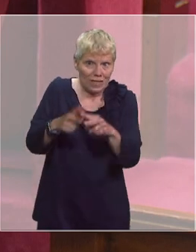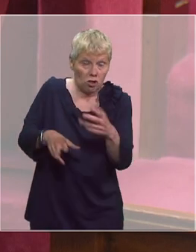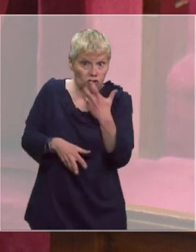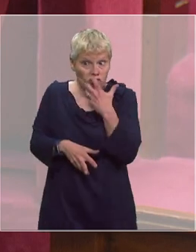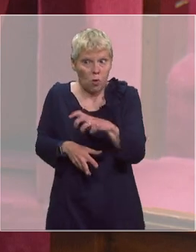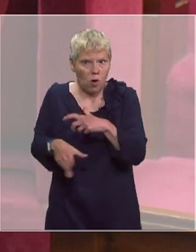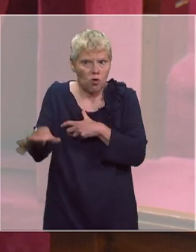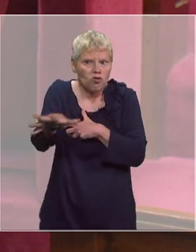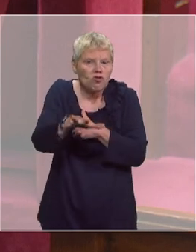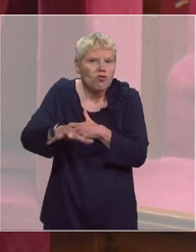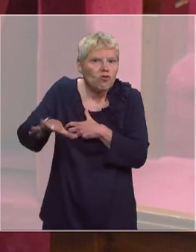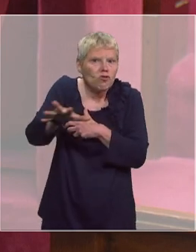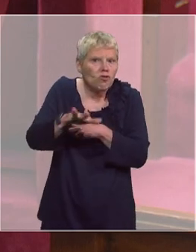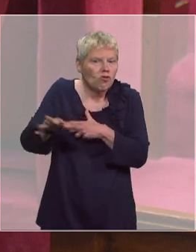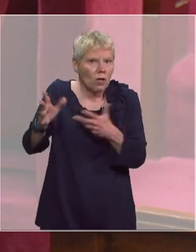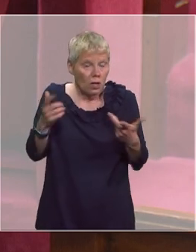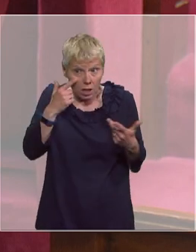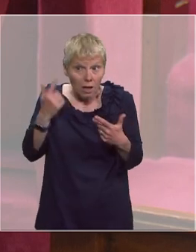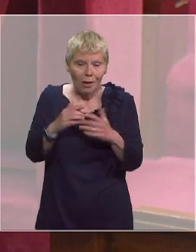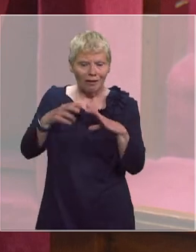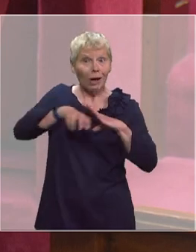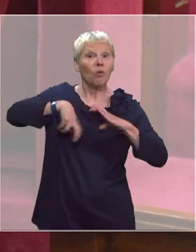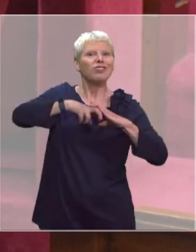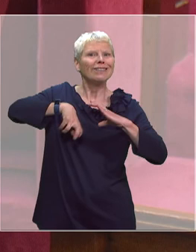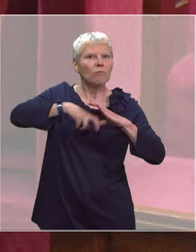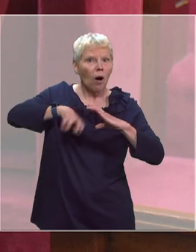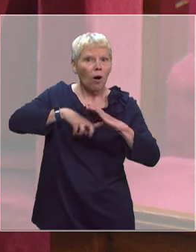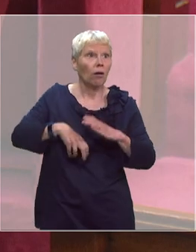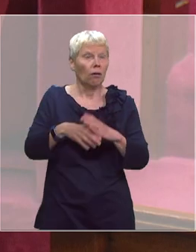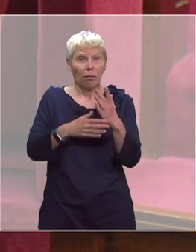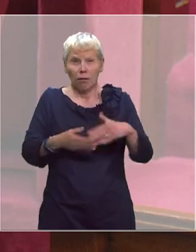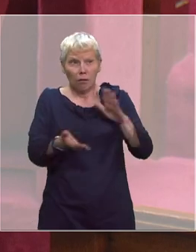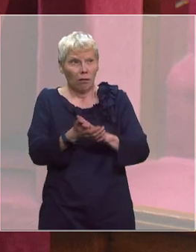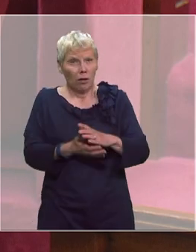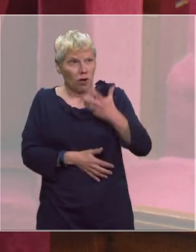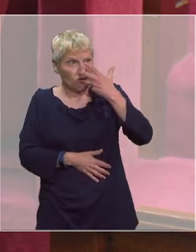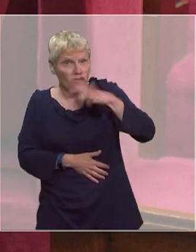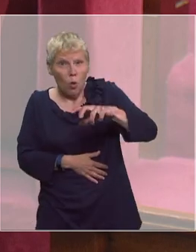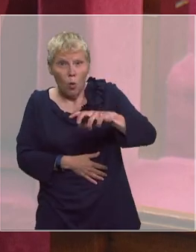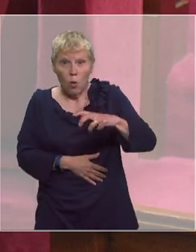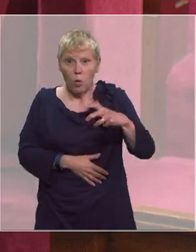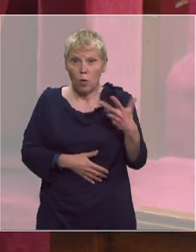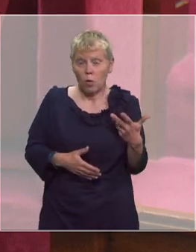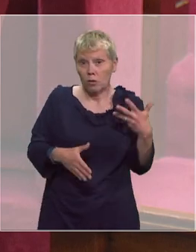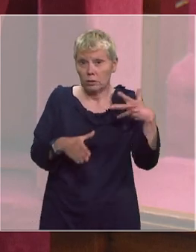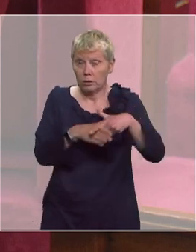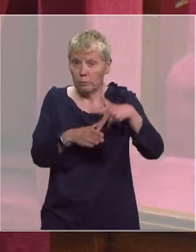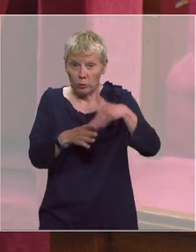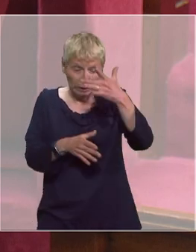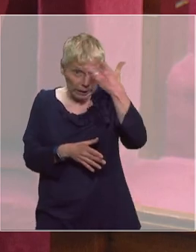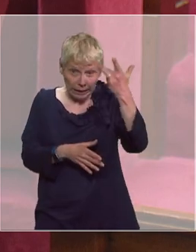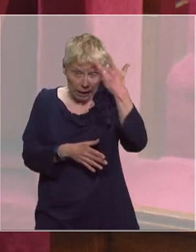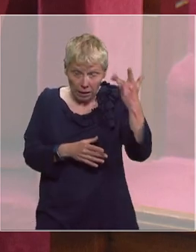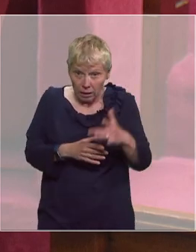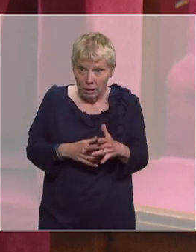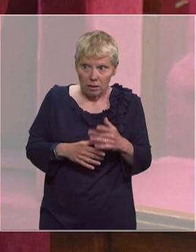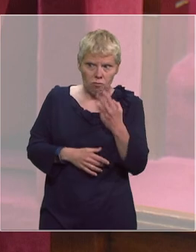marquées au milieu de la torpeur liée au confinement et à la chaleur début d'été que nous connaissions sur place et j